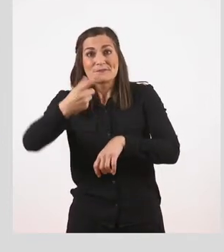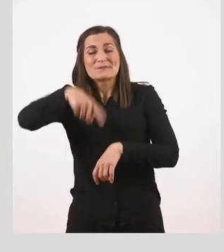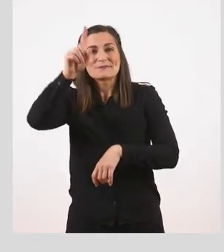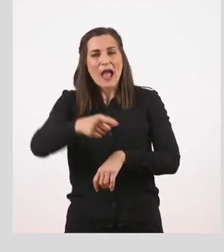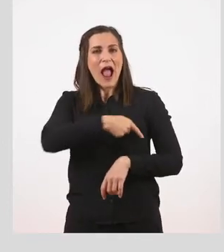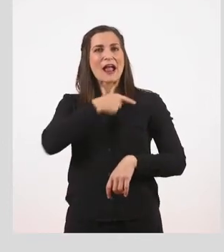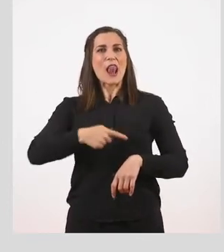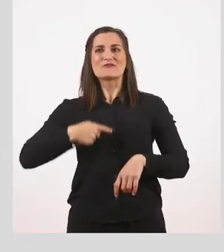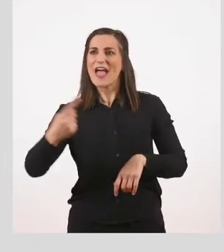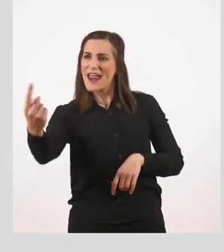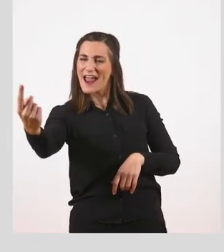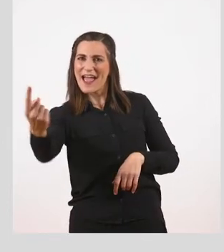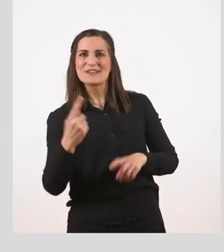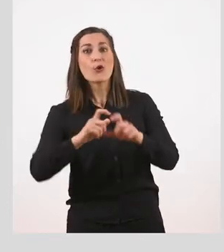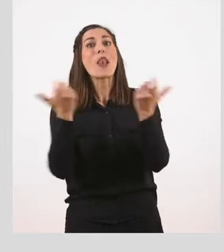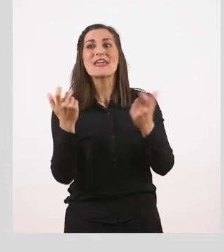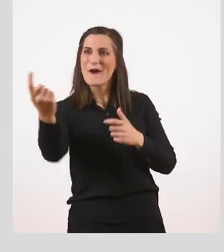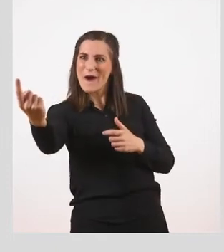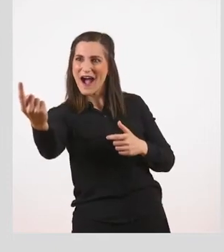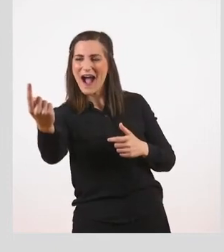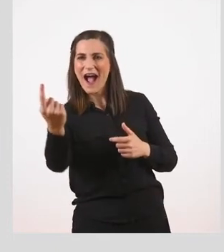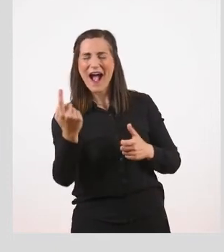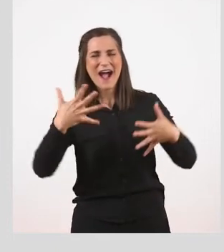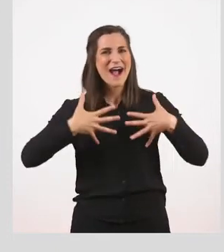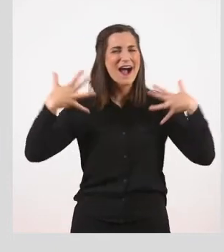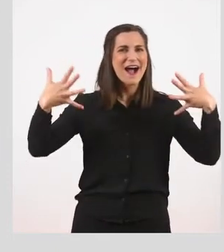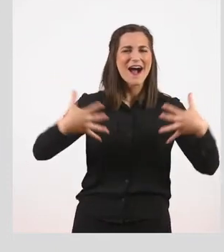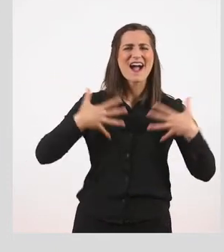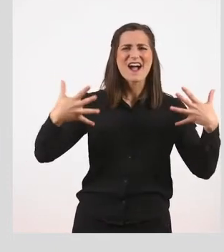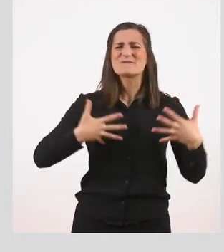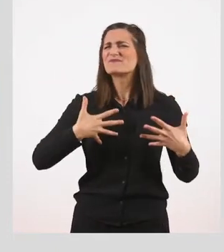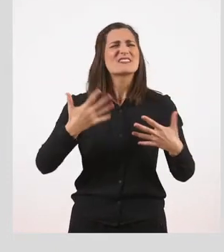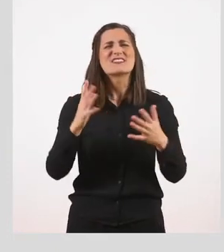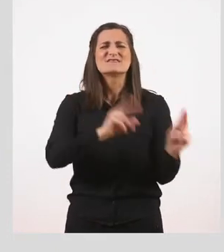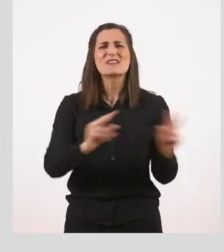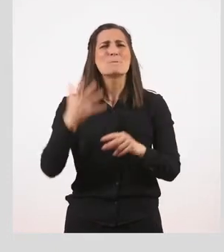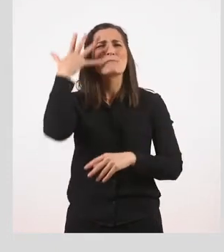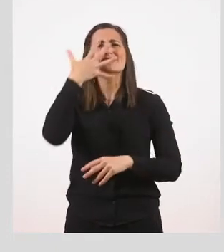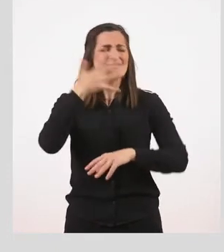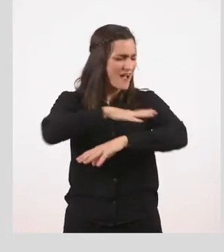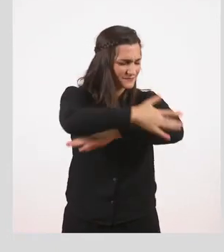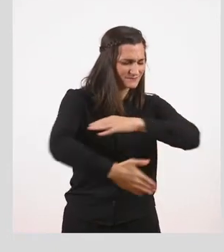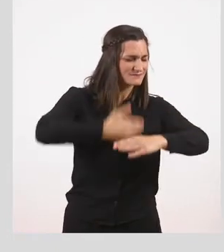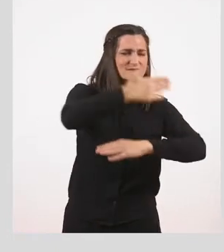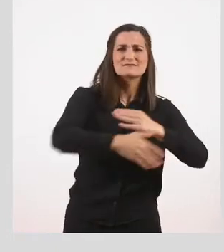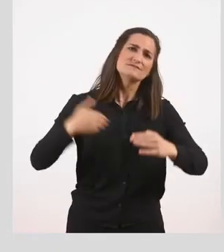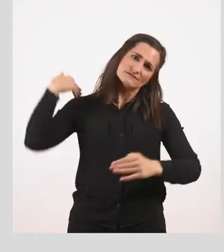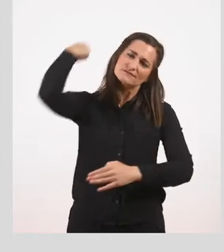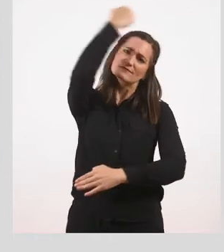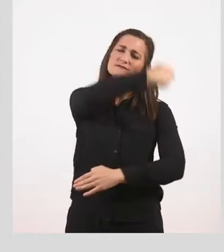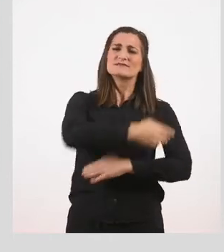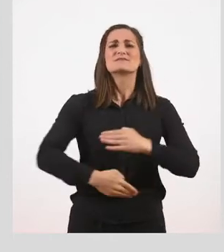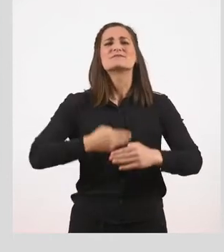Κλωτέρ σήμερα να έρχεται στο σχολείο. Είχε το χέρι τυλιγμένο με κάτι σαν πετσέτα, που ήταν περασμένοι από το λαιμό του.